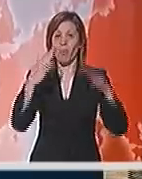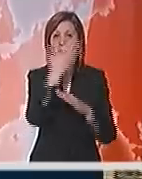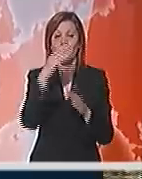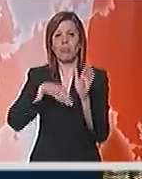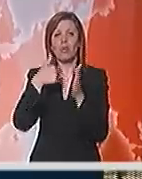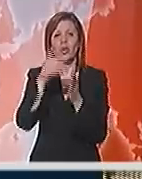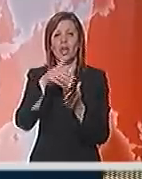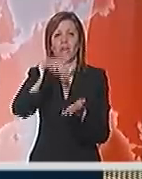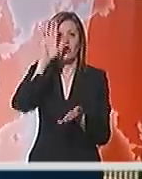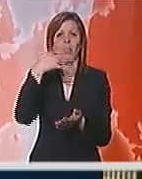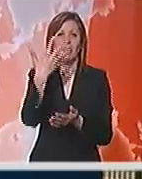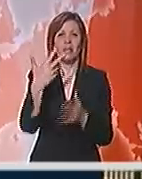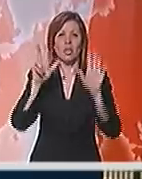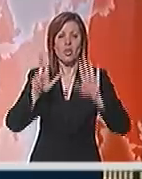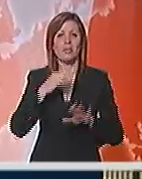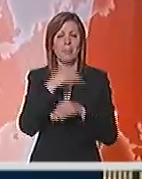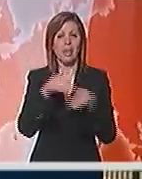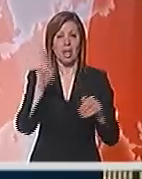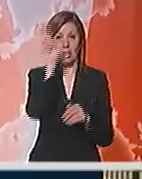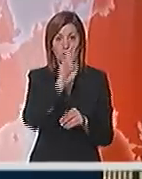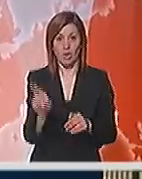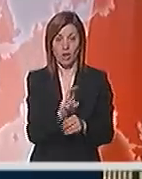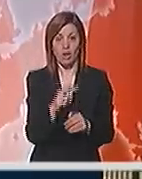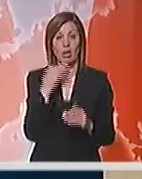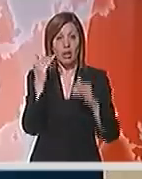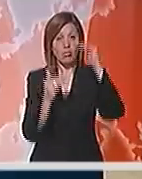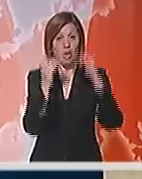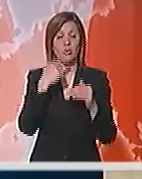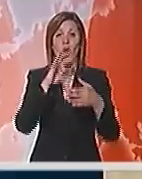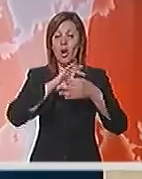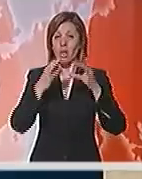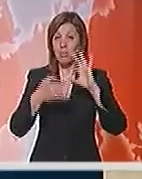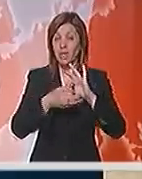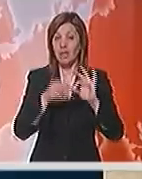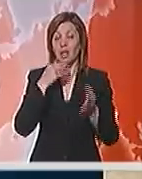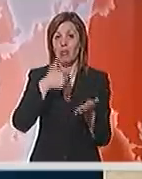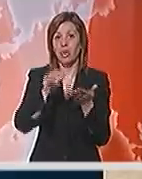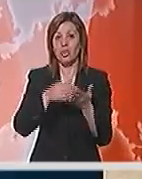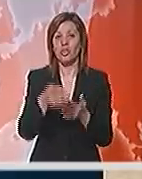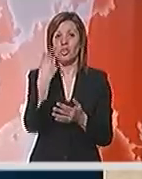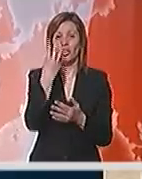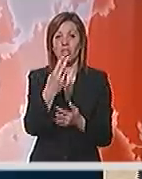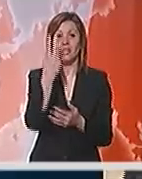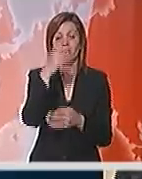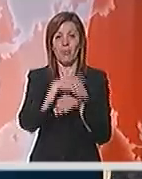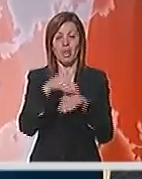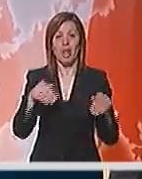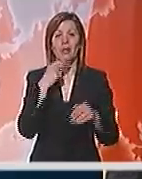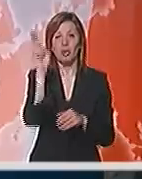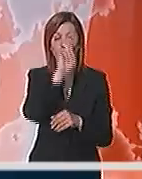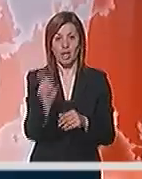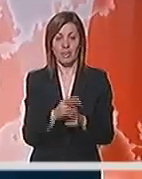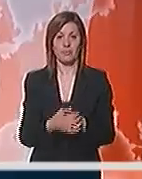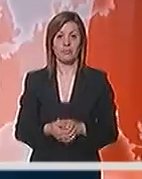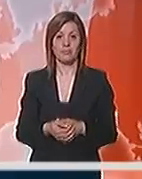potrošila više od 58 milijardi dolara. Poređenje radi za olimpijske igre u Pekingu potrošene su 42 milijarde dolara.